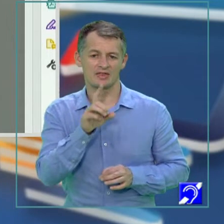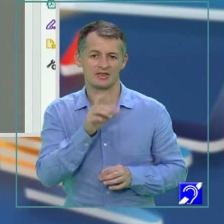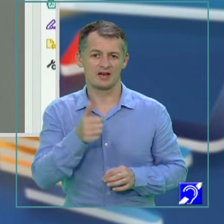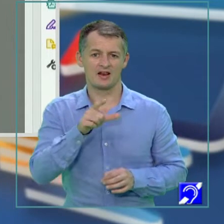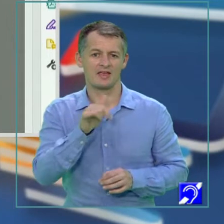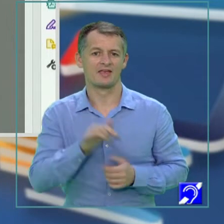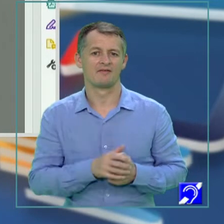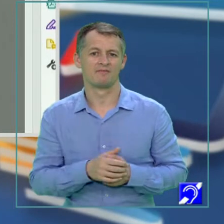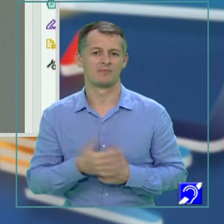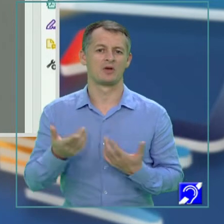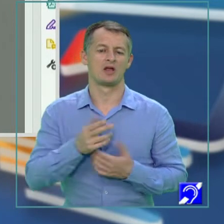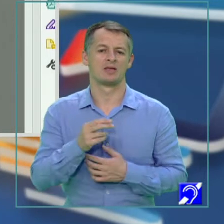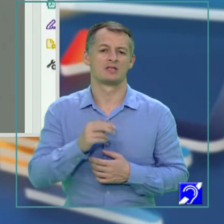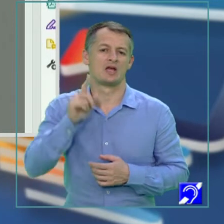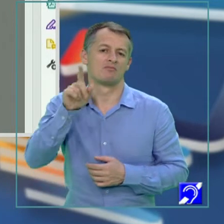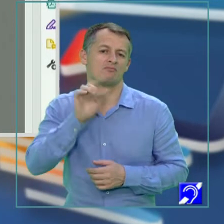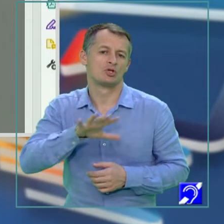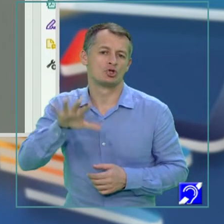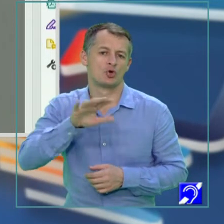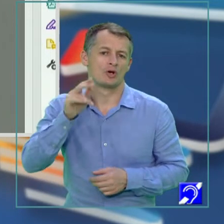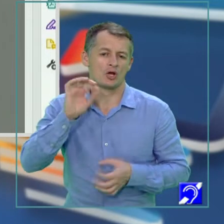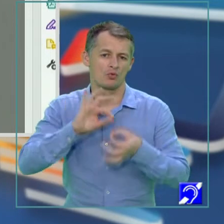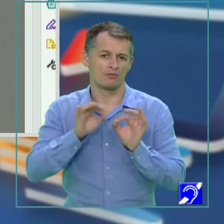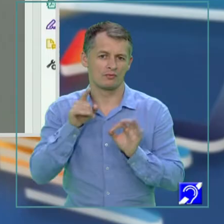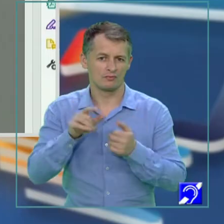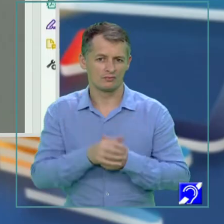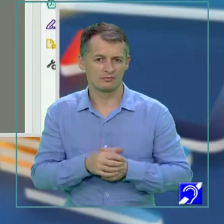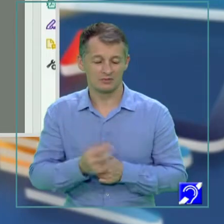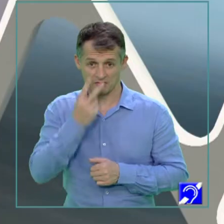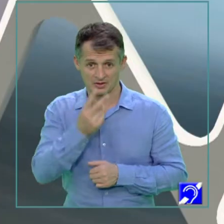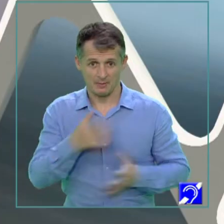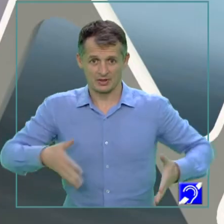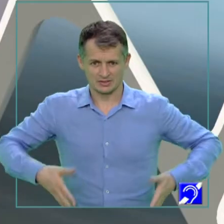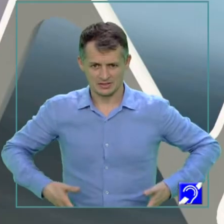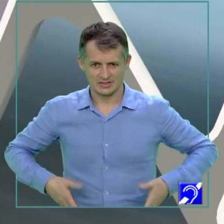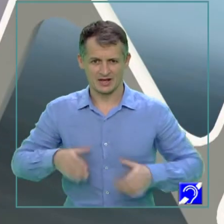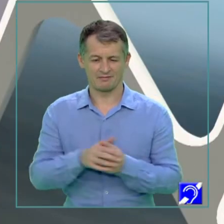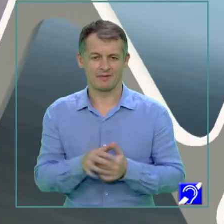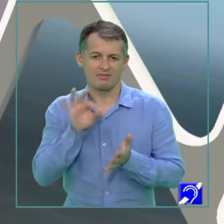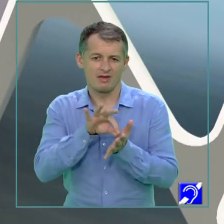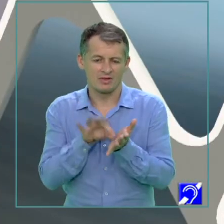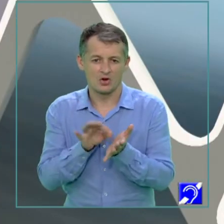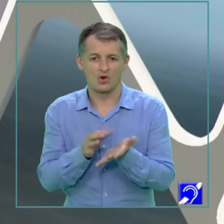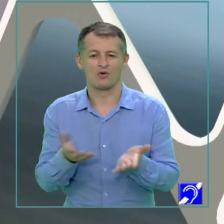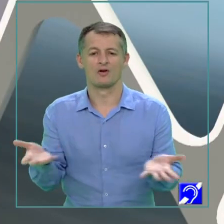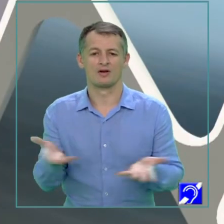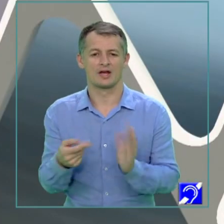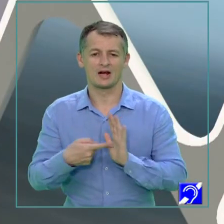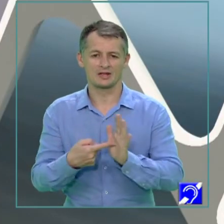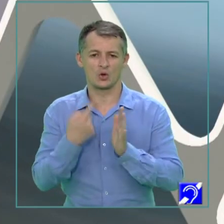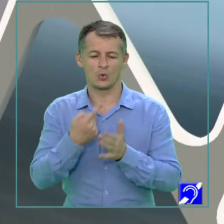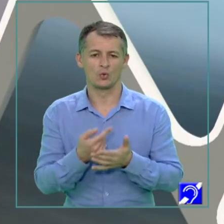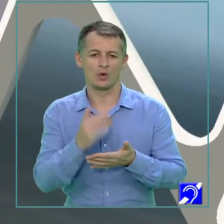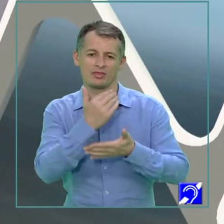putem remarca prezența atâta datelor exacte a trăsăturilor care definească un text